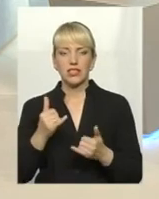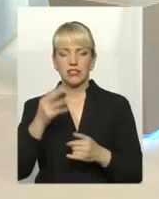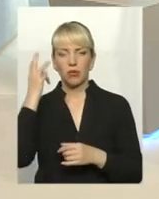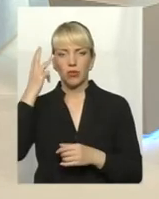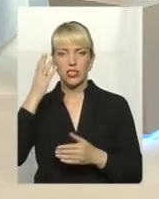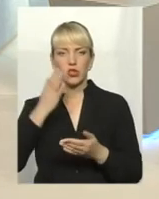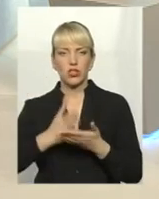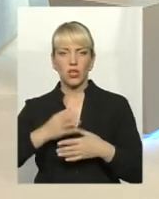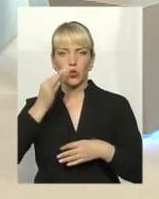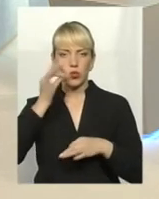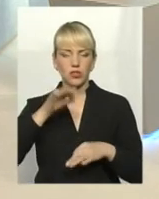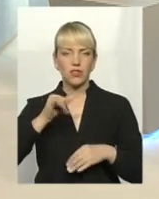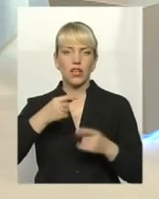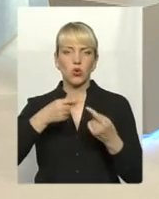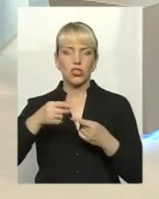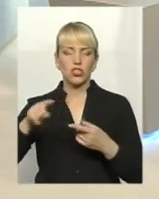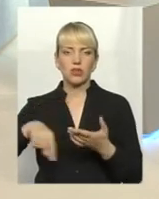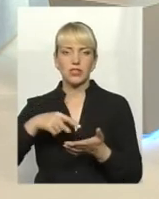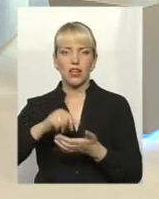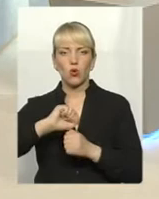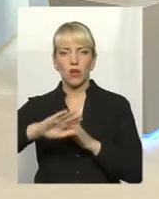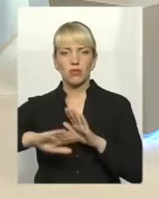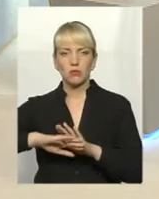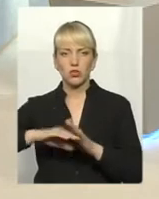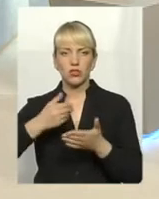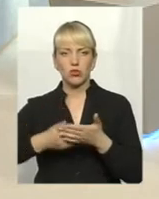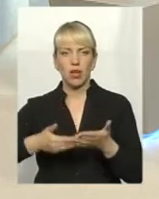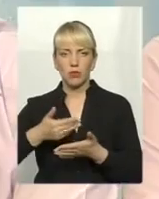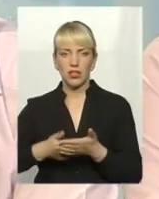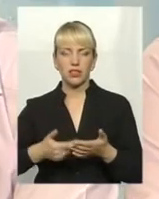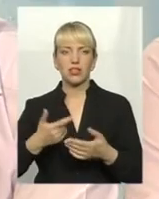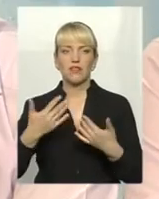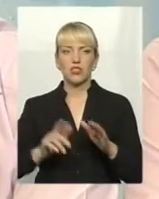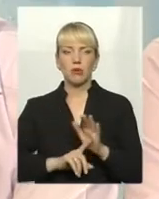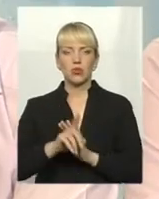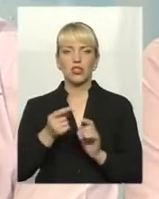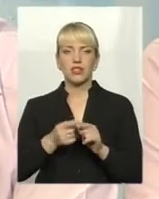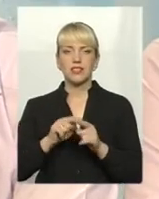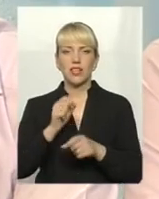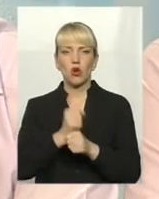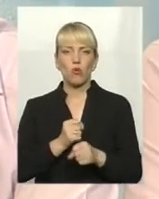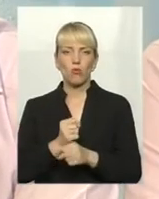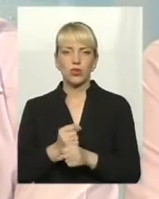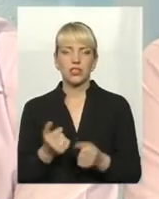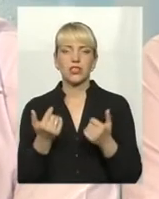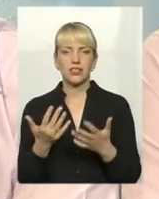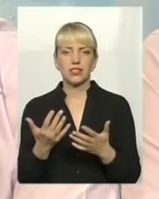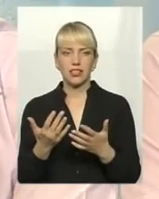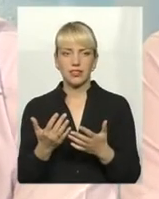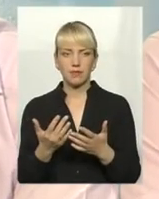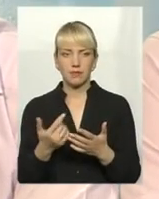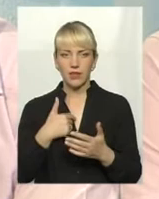досвід, у інших містах, у Кам'янцеподільському, наприклад, вже починається ця робота і, наскільки я от таки